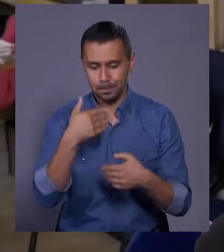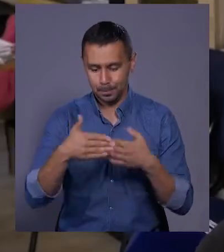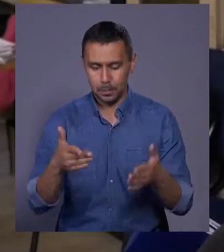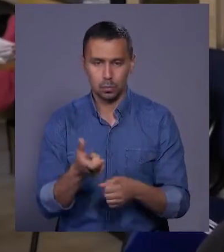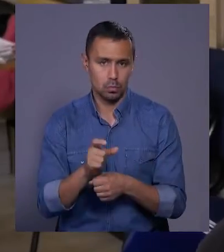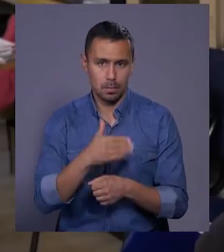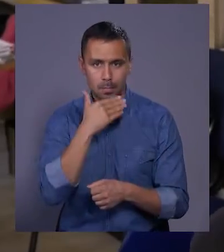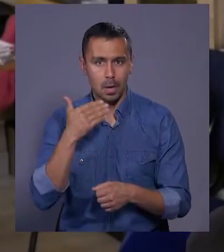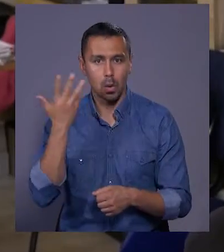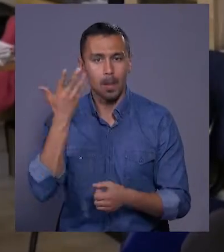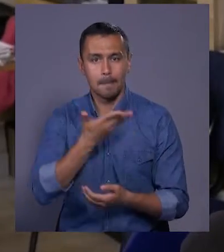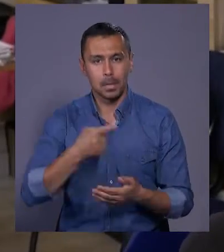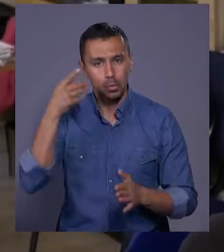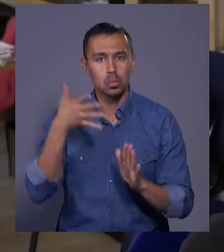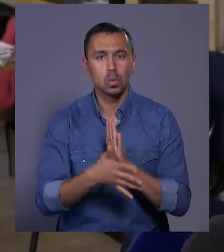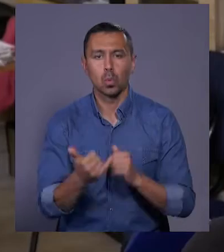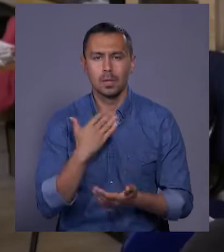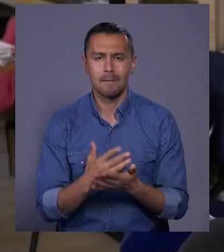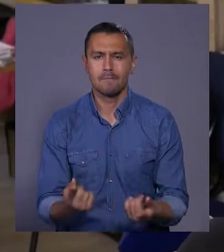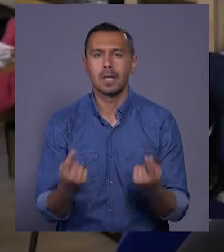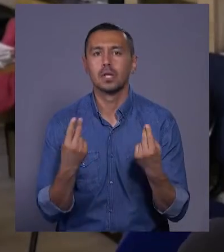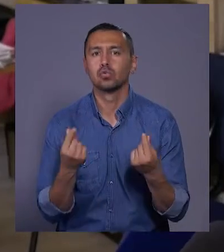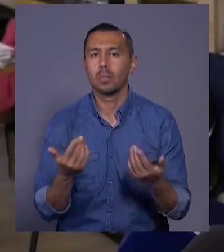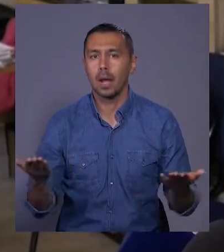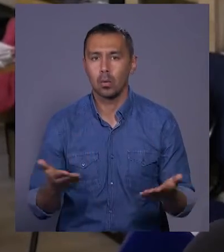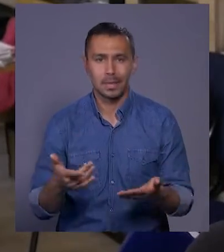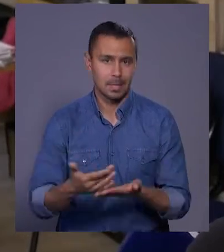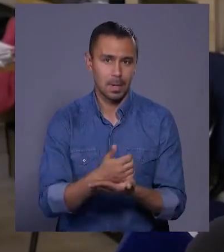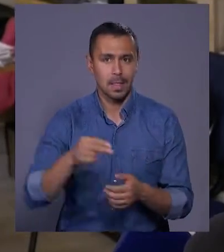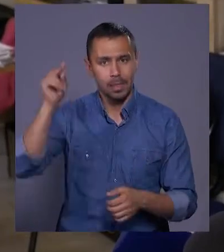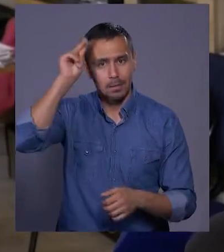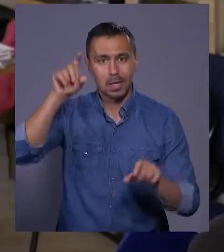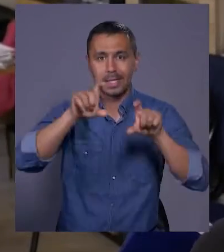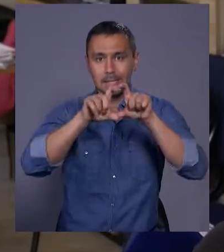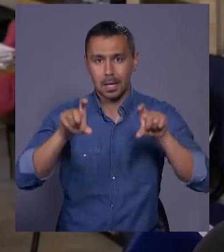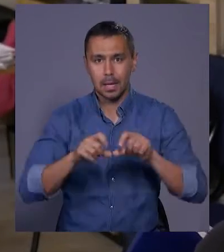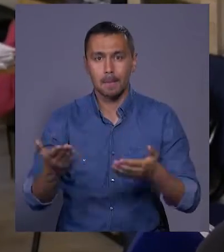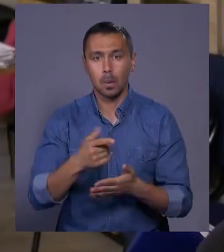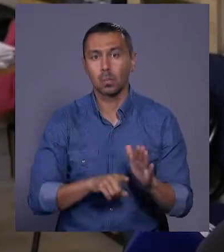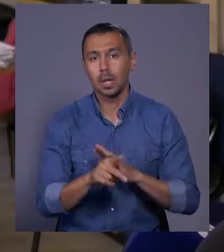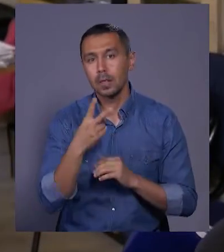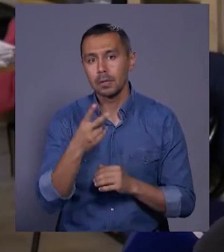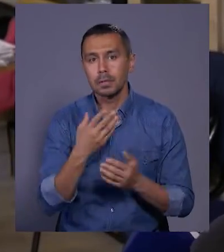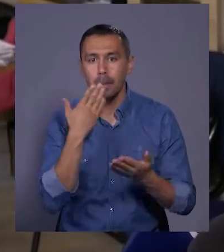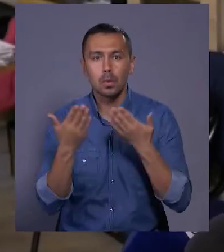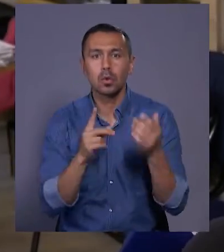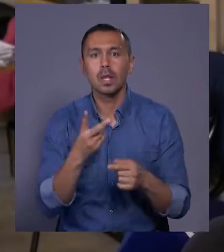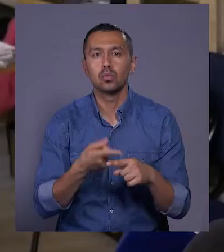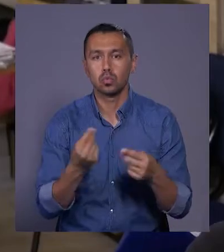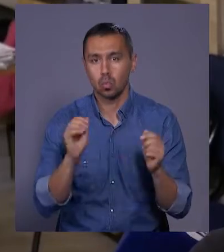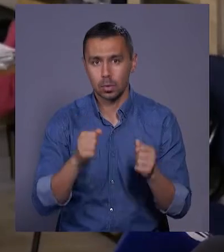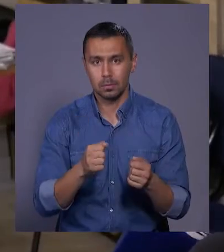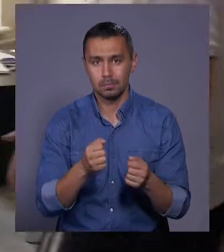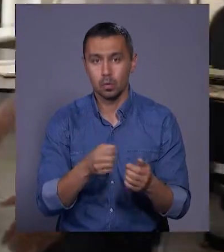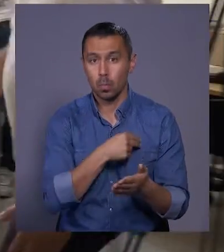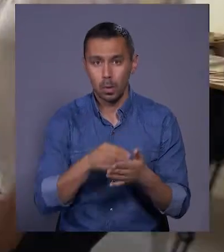багато. Коли ми зрозуміли, що в нас є величезна сума, яку назбирали навчальні заклади, ми почали дивитися по запитах, що на цю суму ми можемо